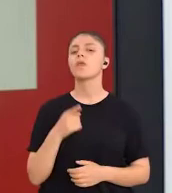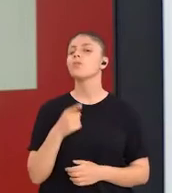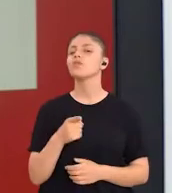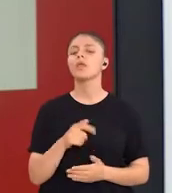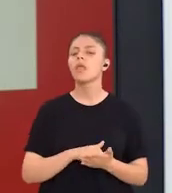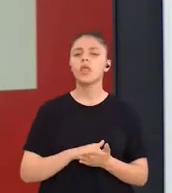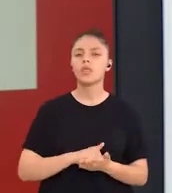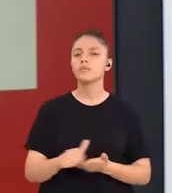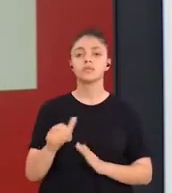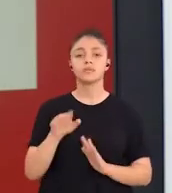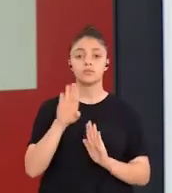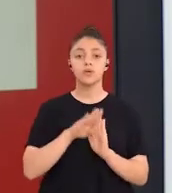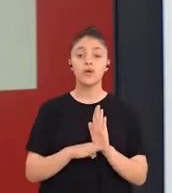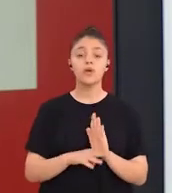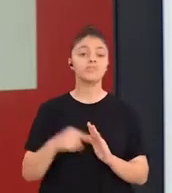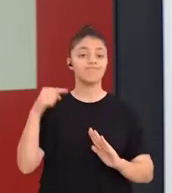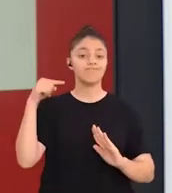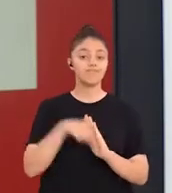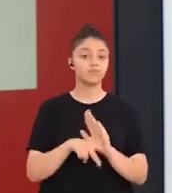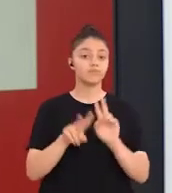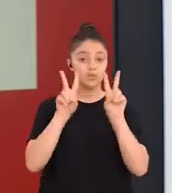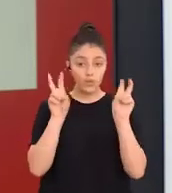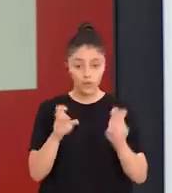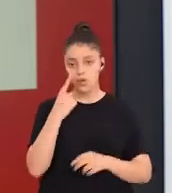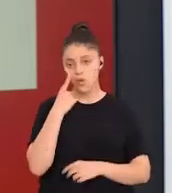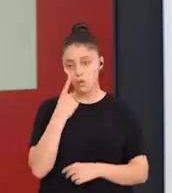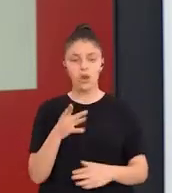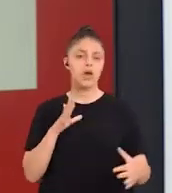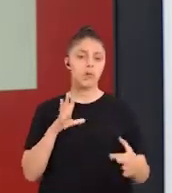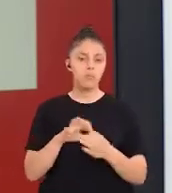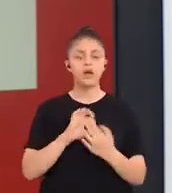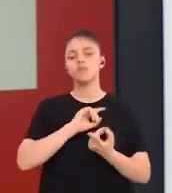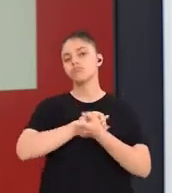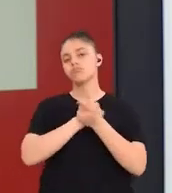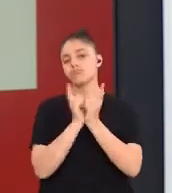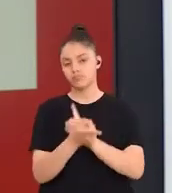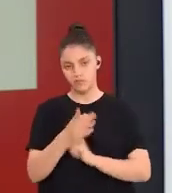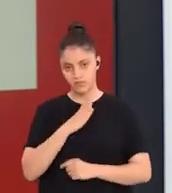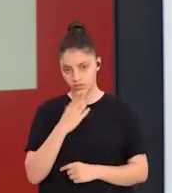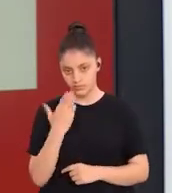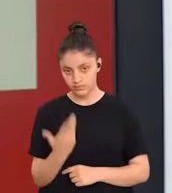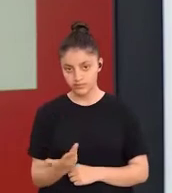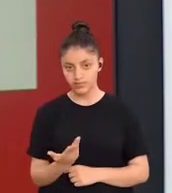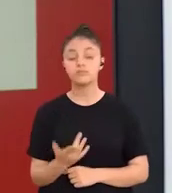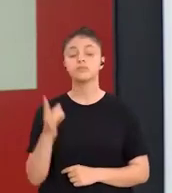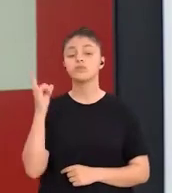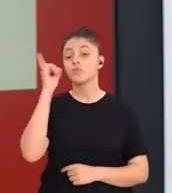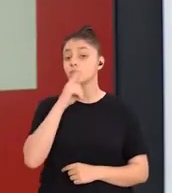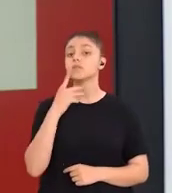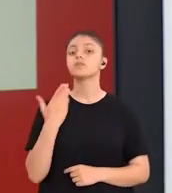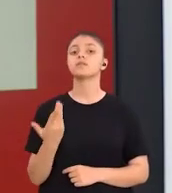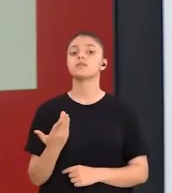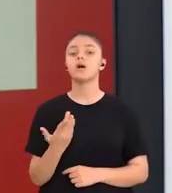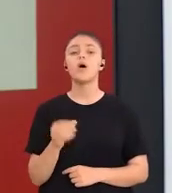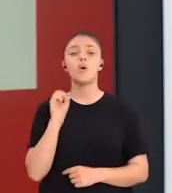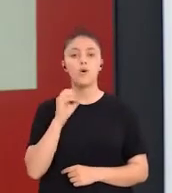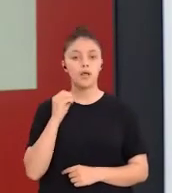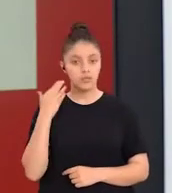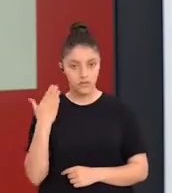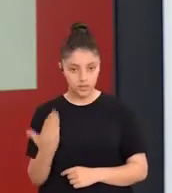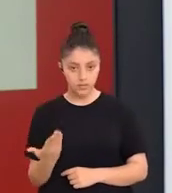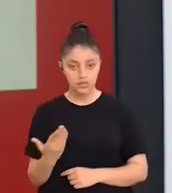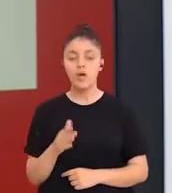Bu tamamen programın kapsamı ve yapısıyla ilişkili olarak çeşitlendirilebilecek bir durumdur. Dolayısıyla